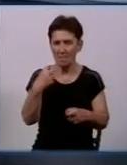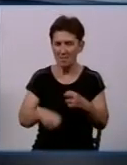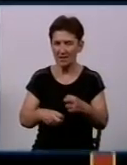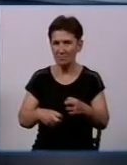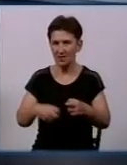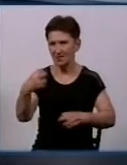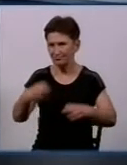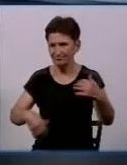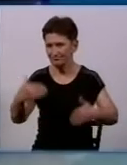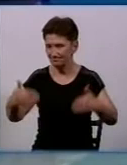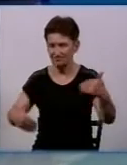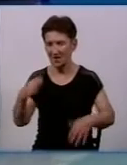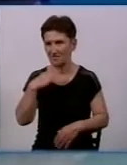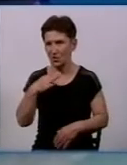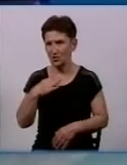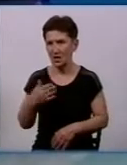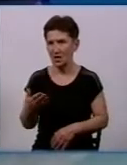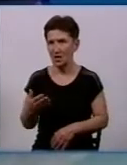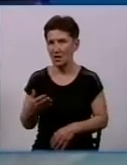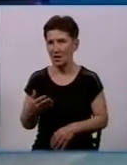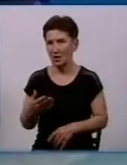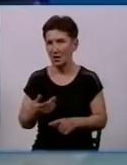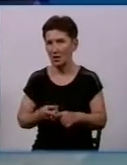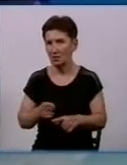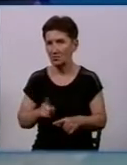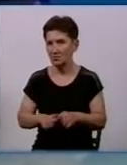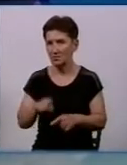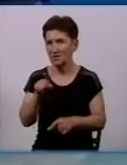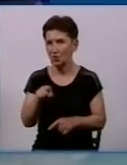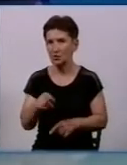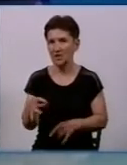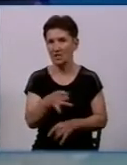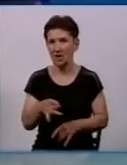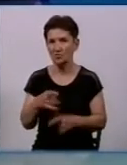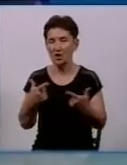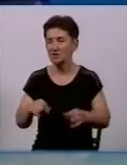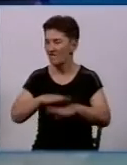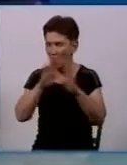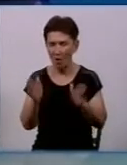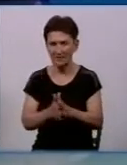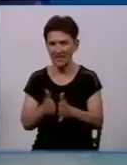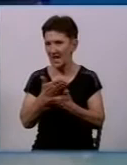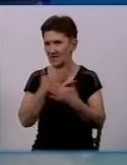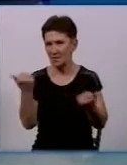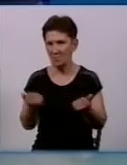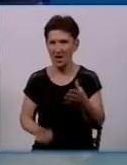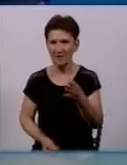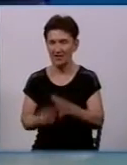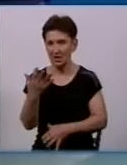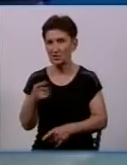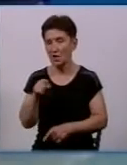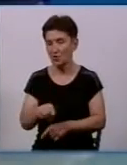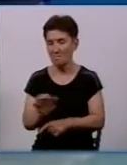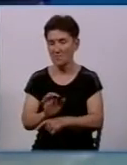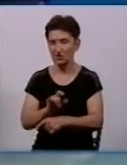що є проблема, район не несправні гідранти, будемо казати, а той район, де взагалі цих гідрантів просто немає. Туди ця машина направляється